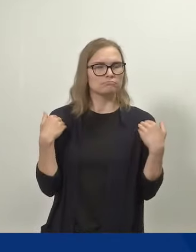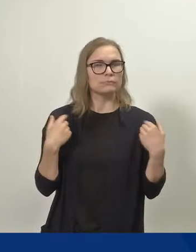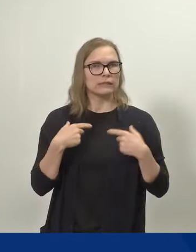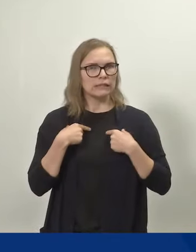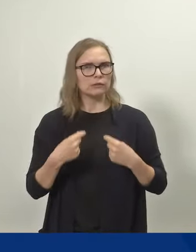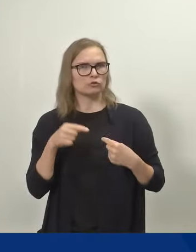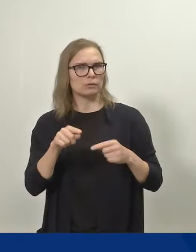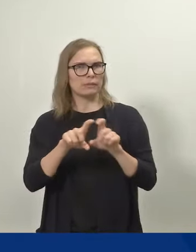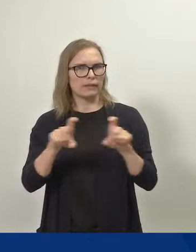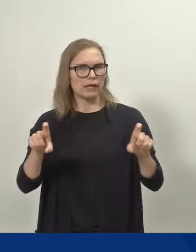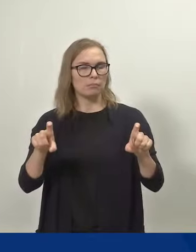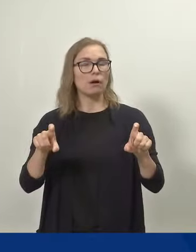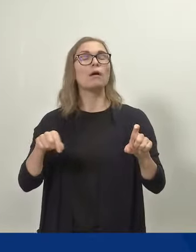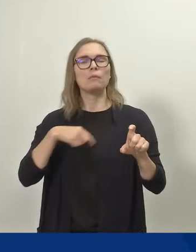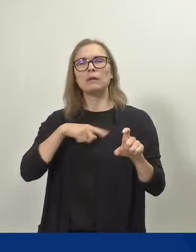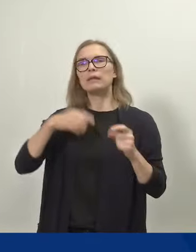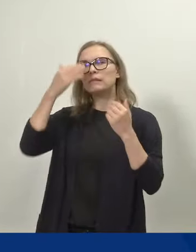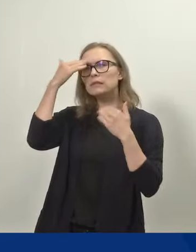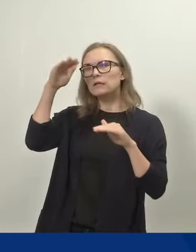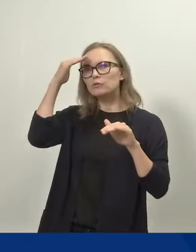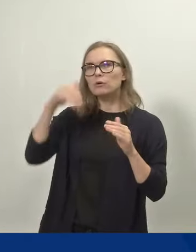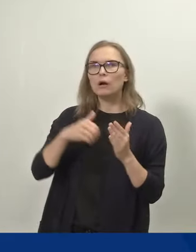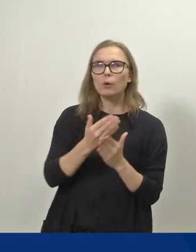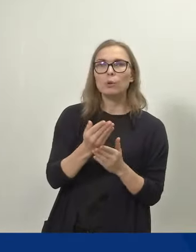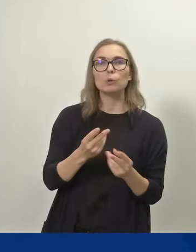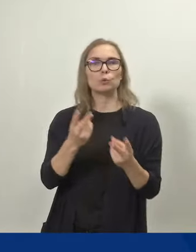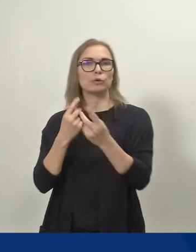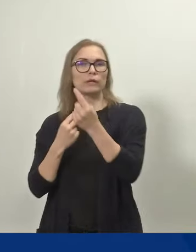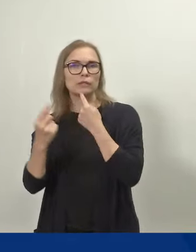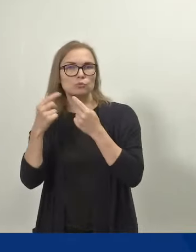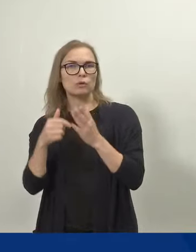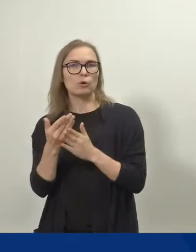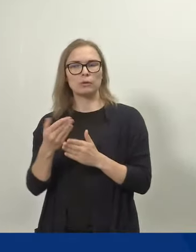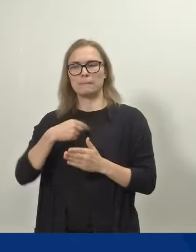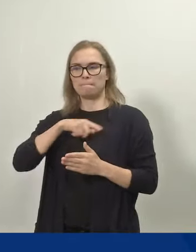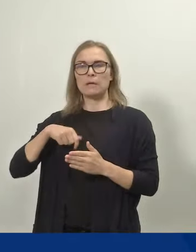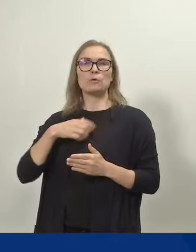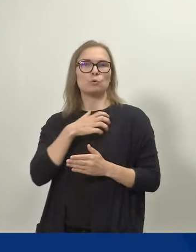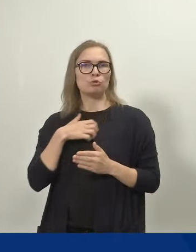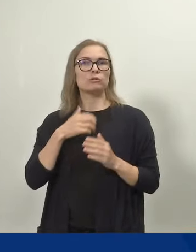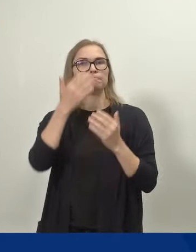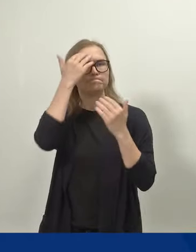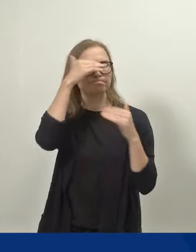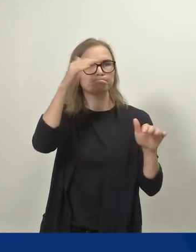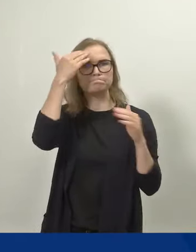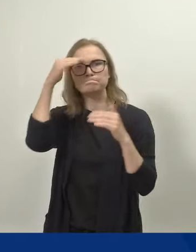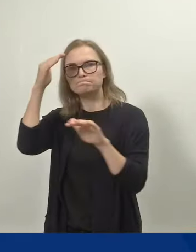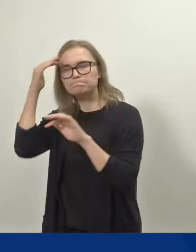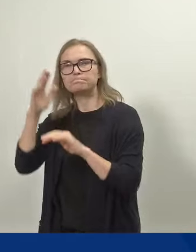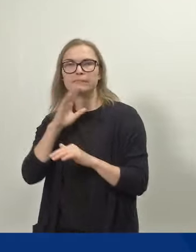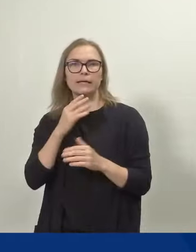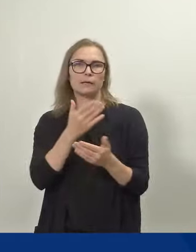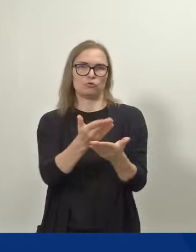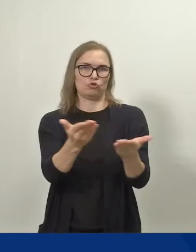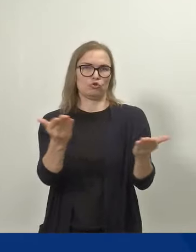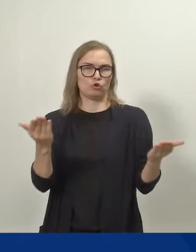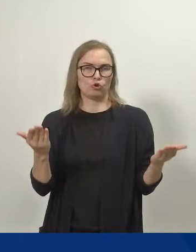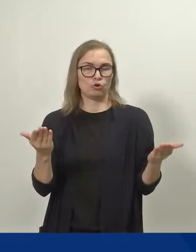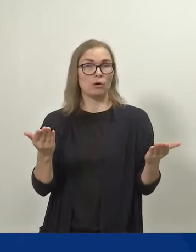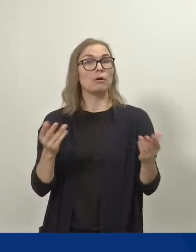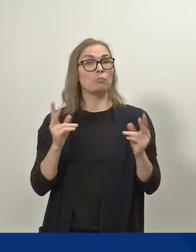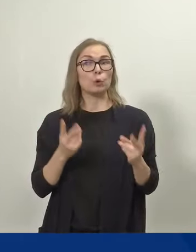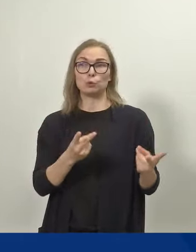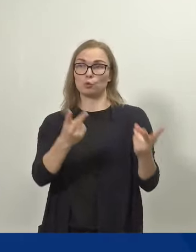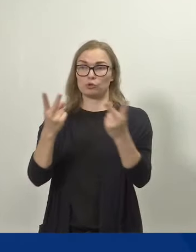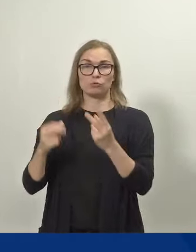pyritty näillä tiedotustilaisuudella ja muilla julkisilla keskusteluilla vastaamaan tähän julkiseen mielenkiintoon ja keskustelemaan tästä hankkeesta myös